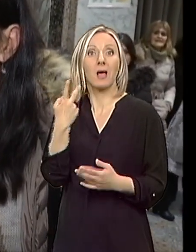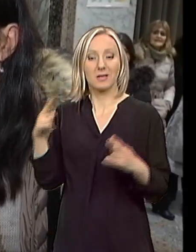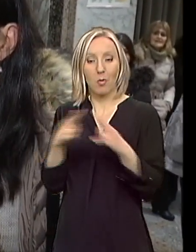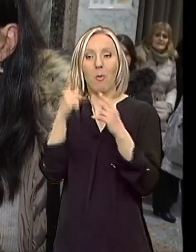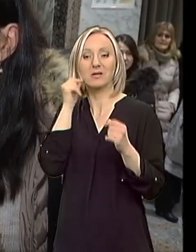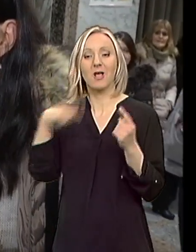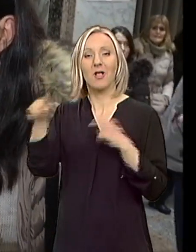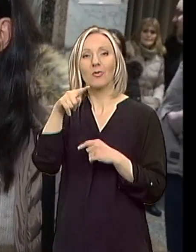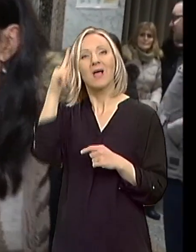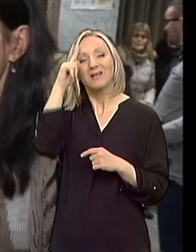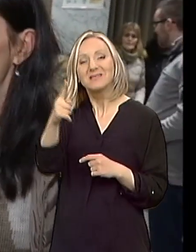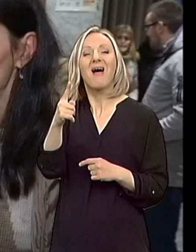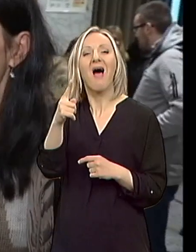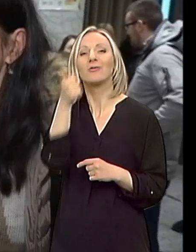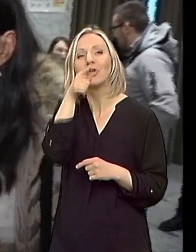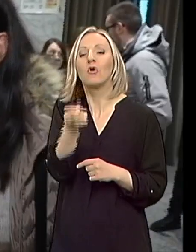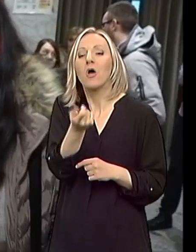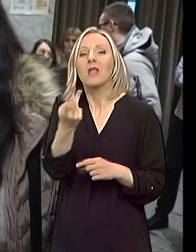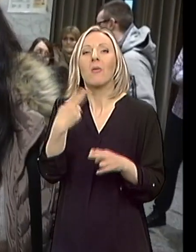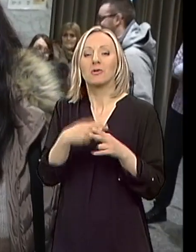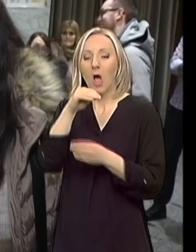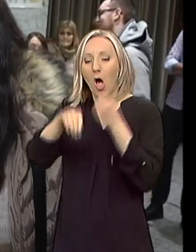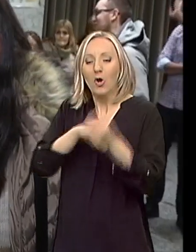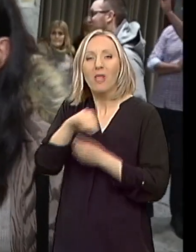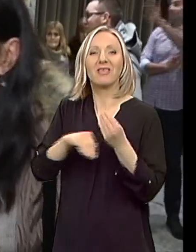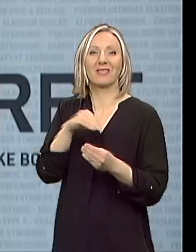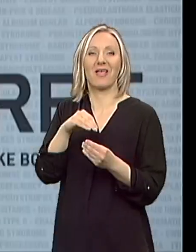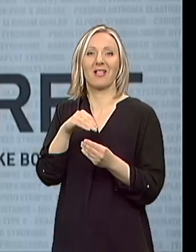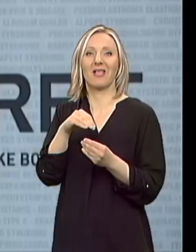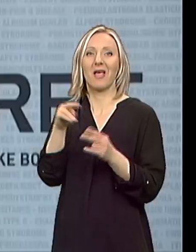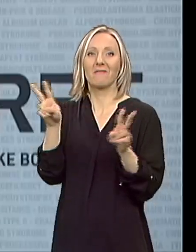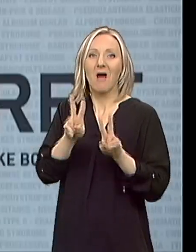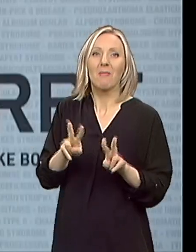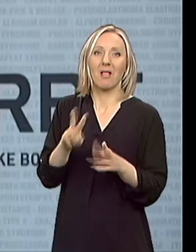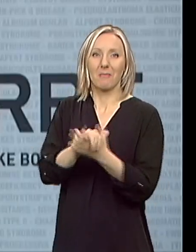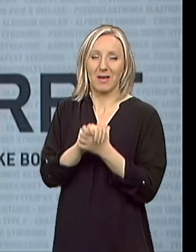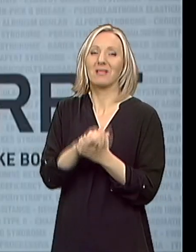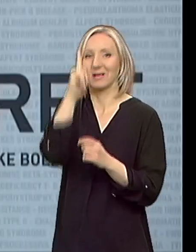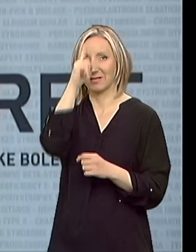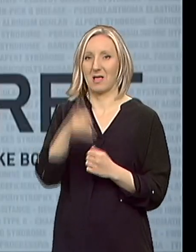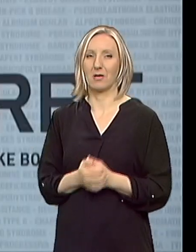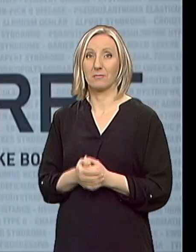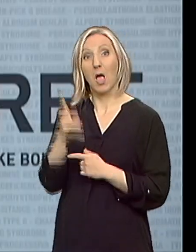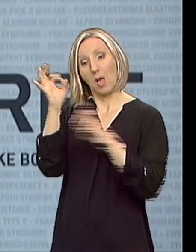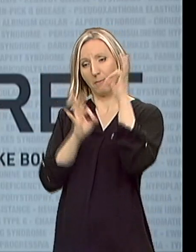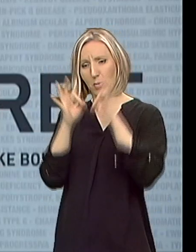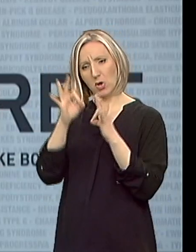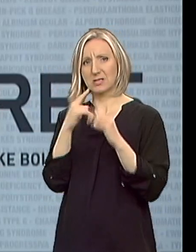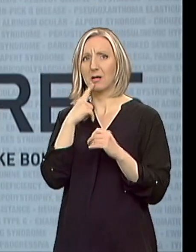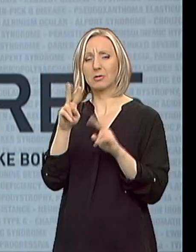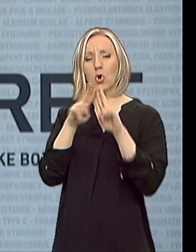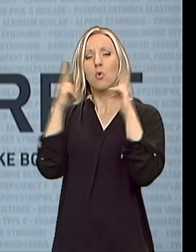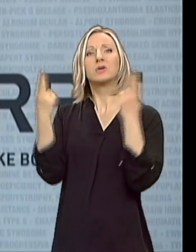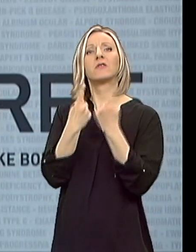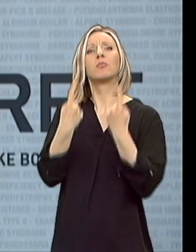oni roditelji koji imaju problem u kući, roditelji, rodbine i prijatelji. Prema procenama, u svijetu postoji 6